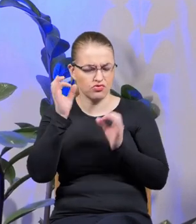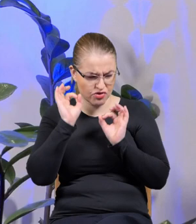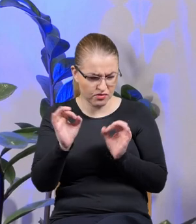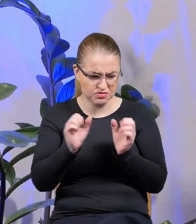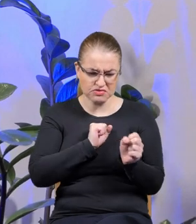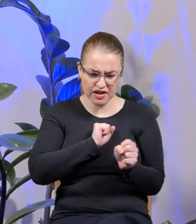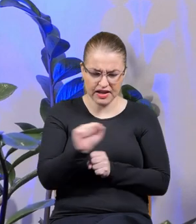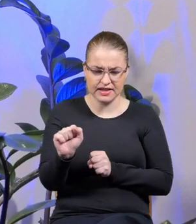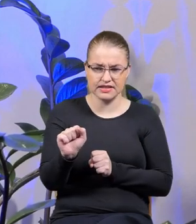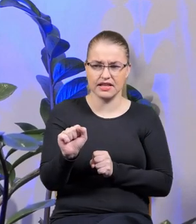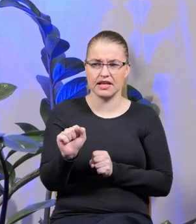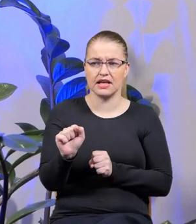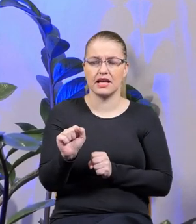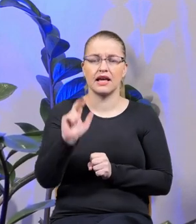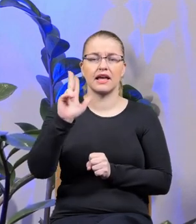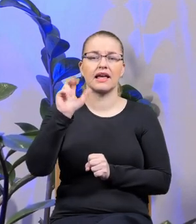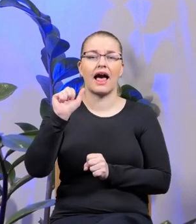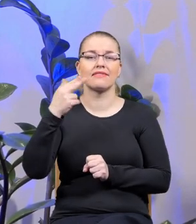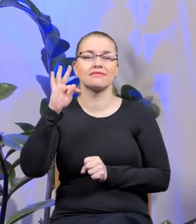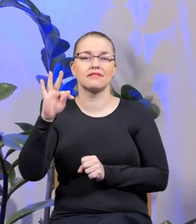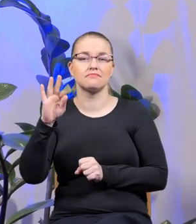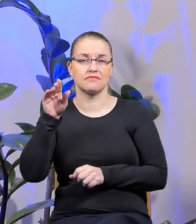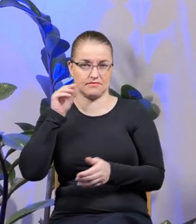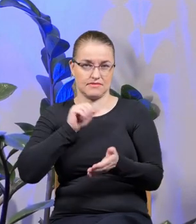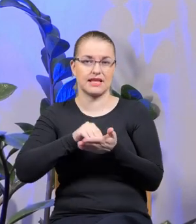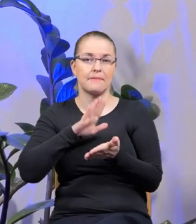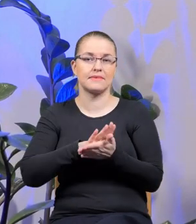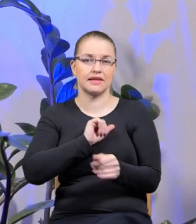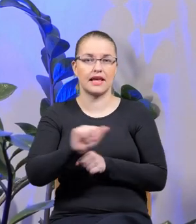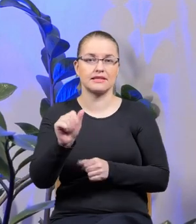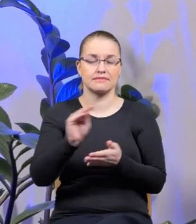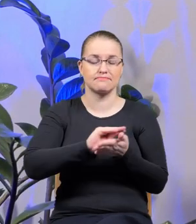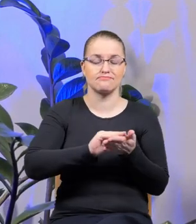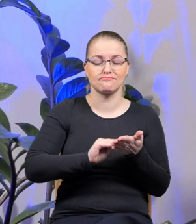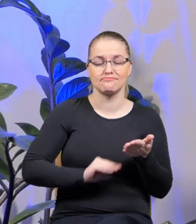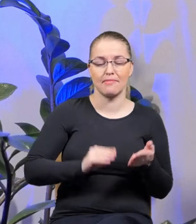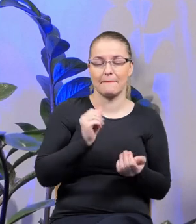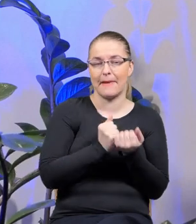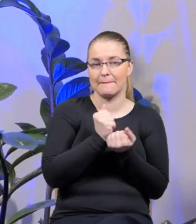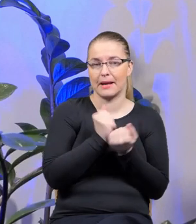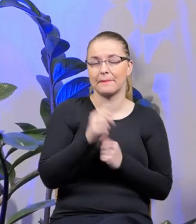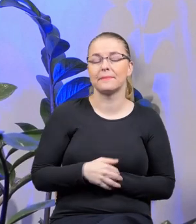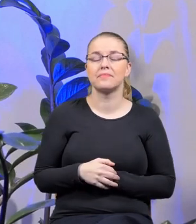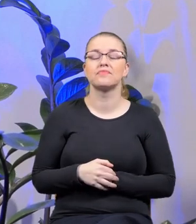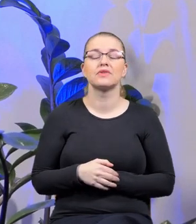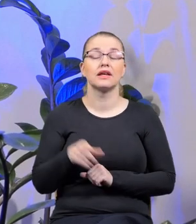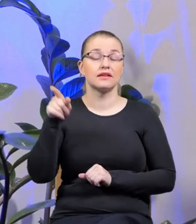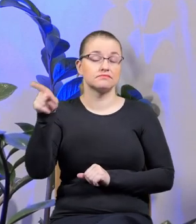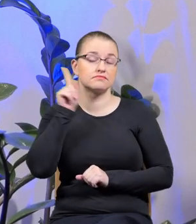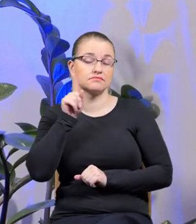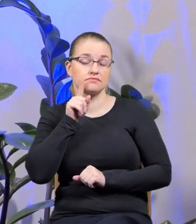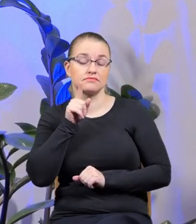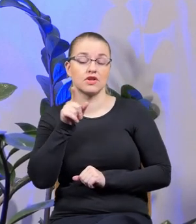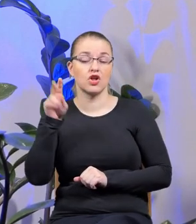jak z Kantem, że zapisujecie. Ale w Twoim Martinie, w Twojej